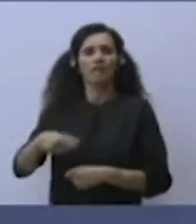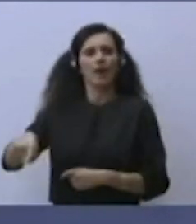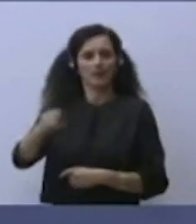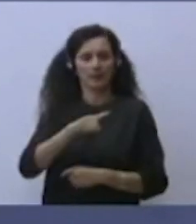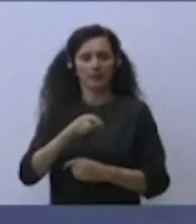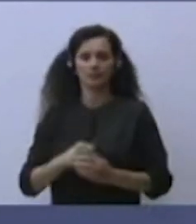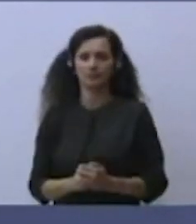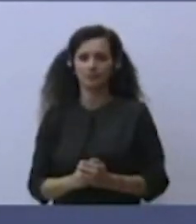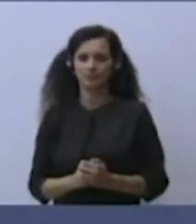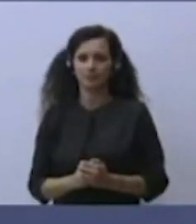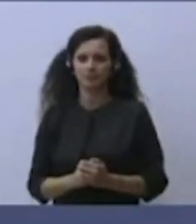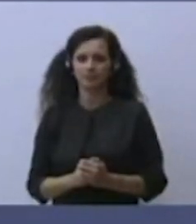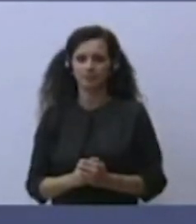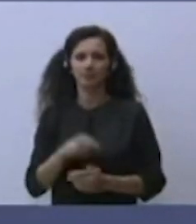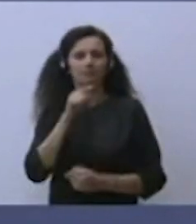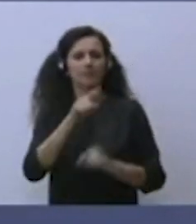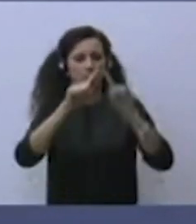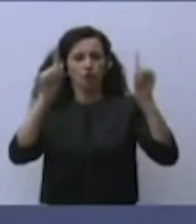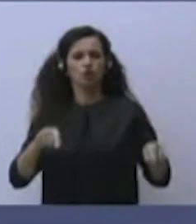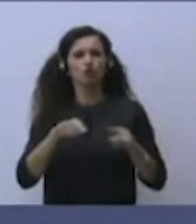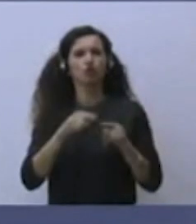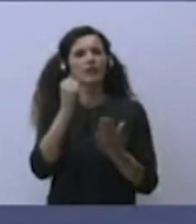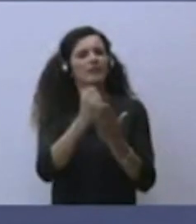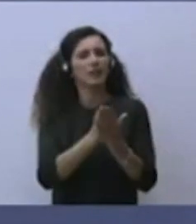Una breve considerazione sulla certificazione verde.